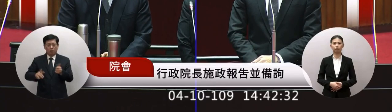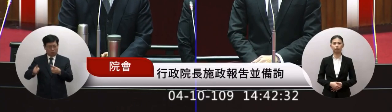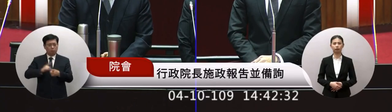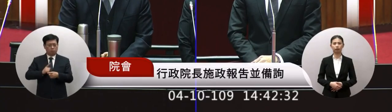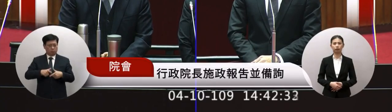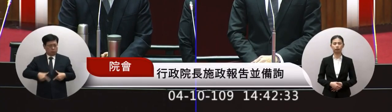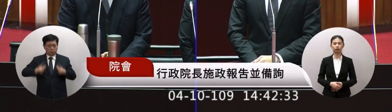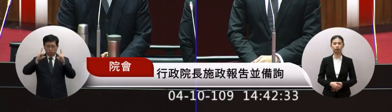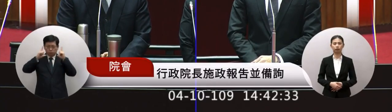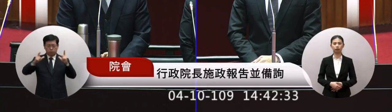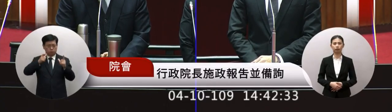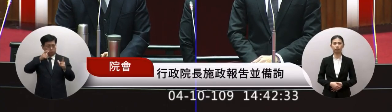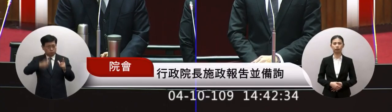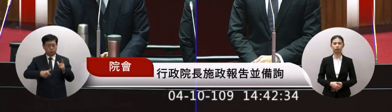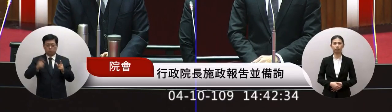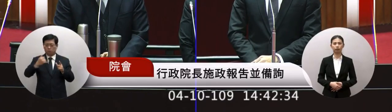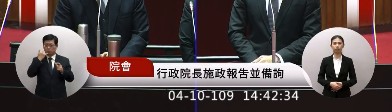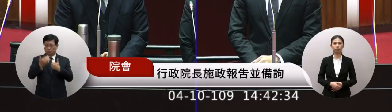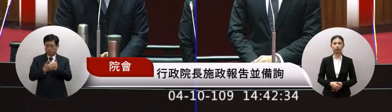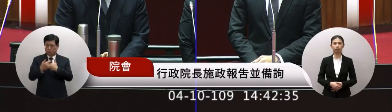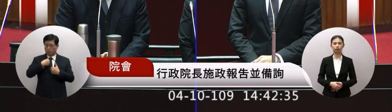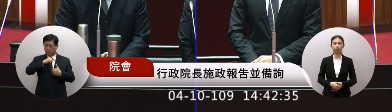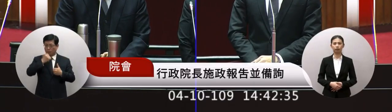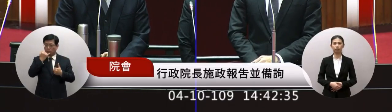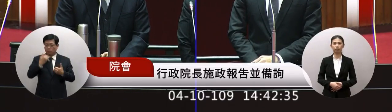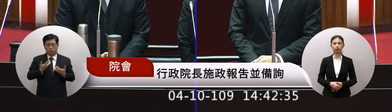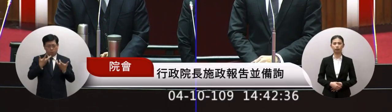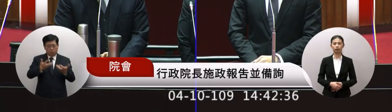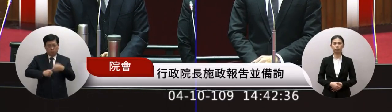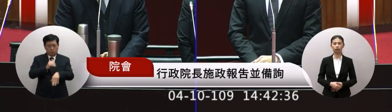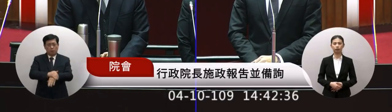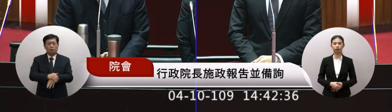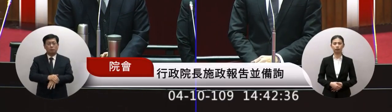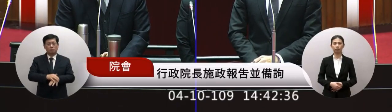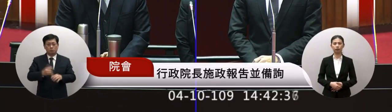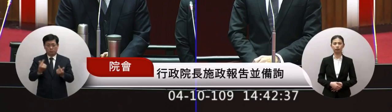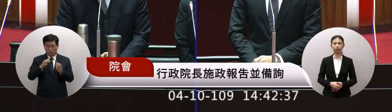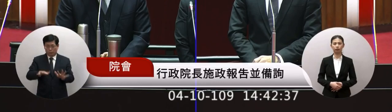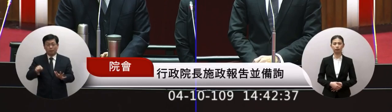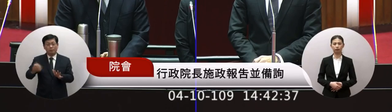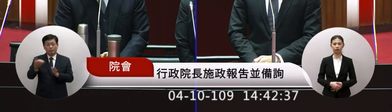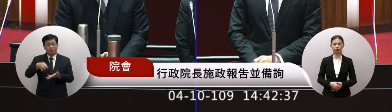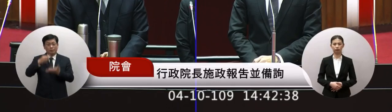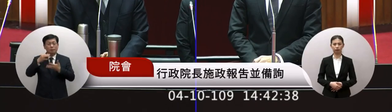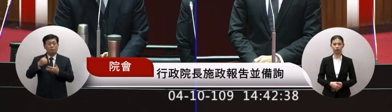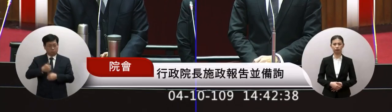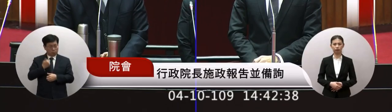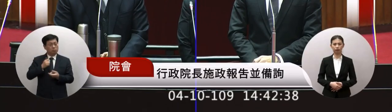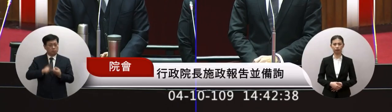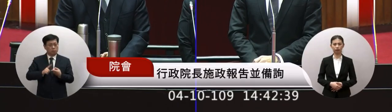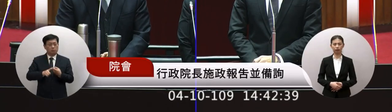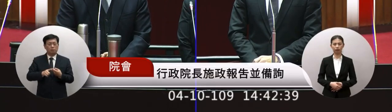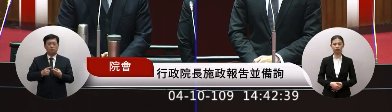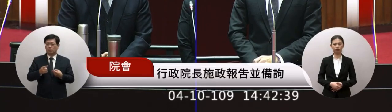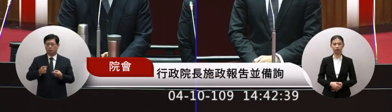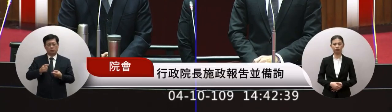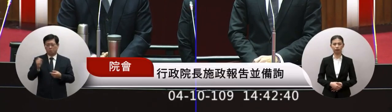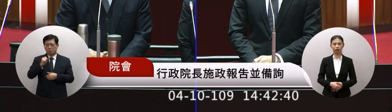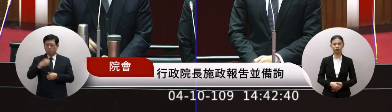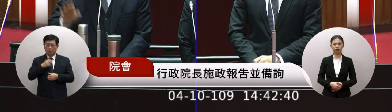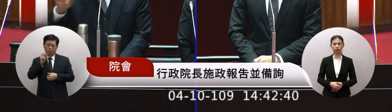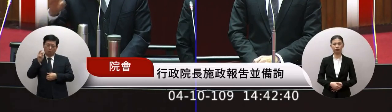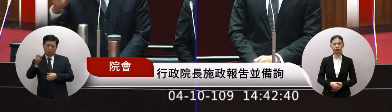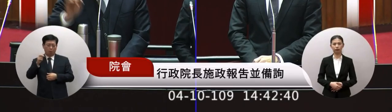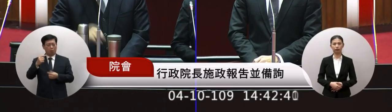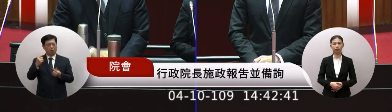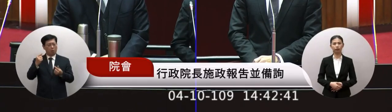康站起來才有今天我們可以站在這裡所以就這點你所說的這很有道理這不應該動作